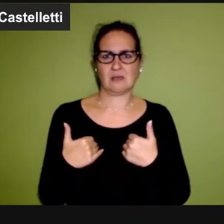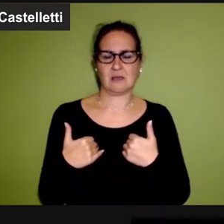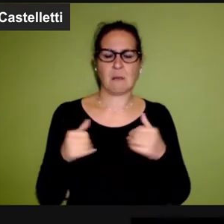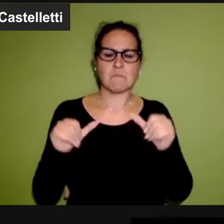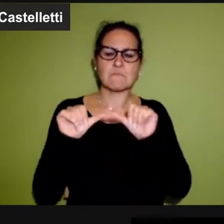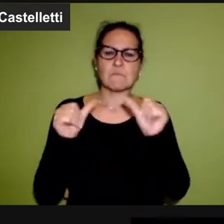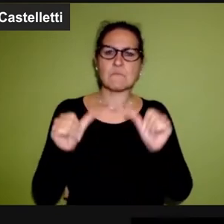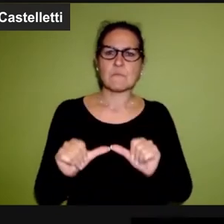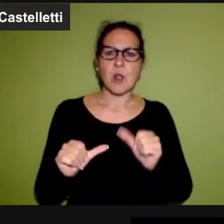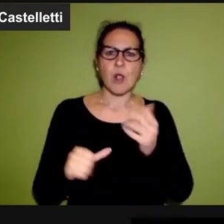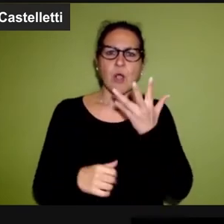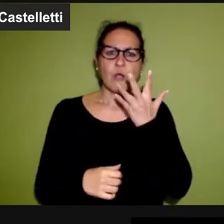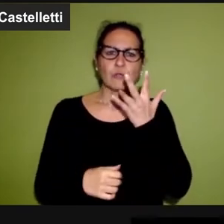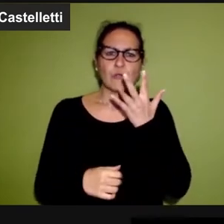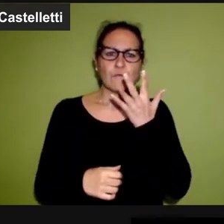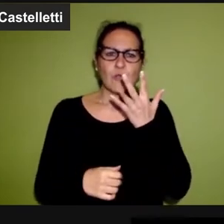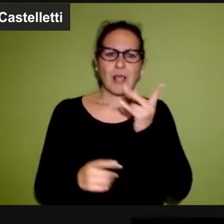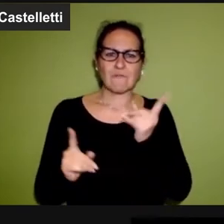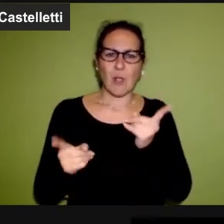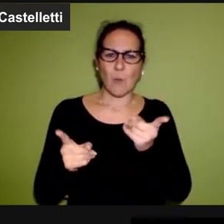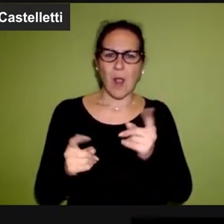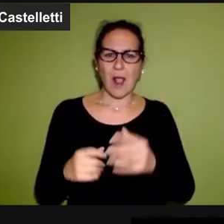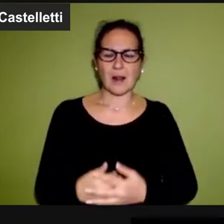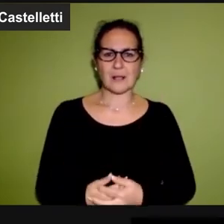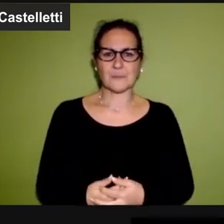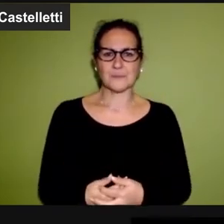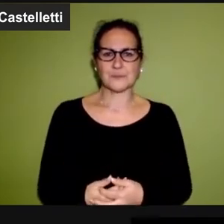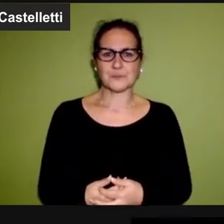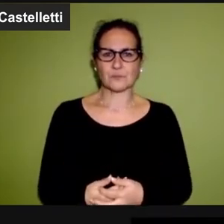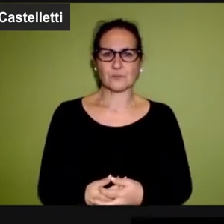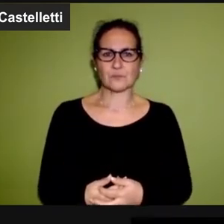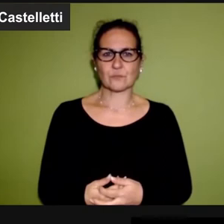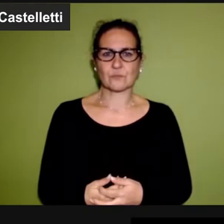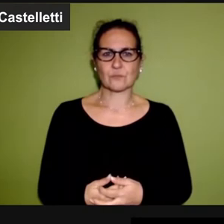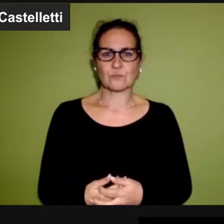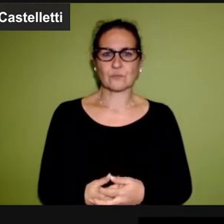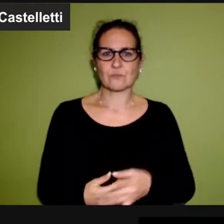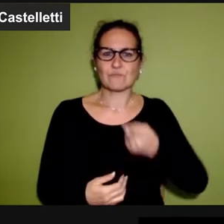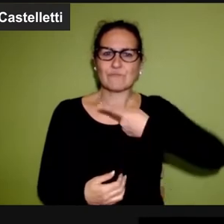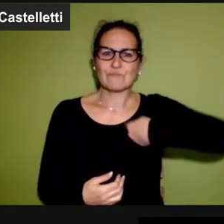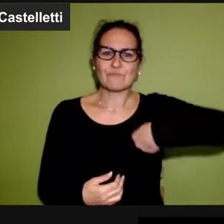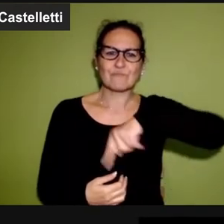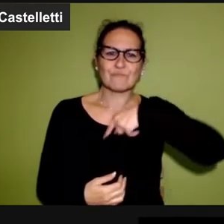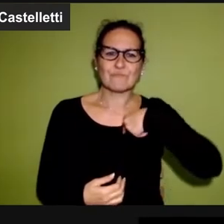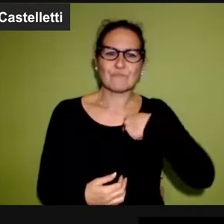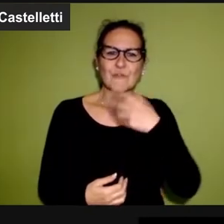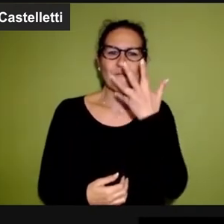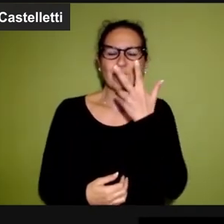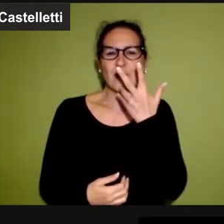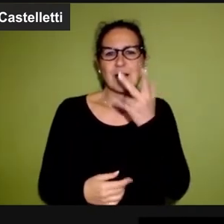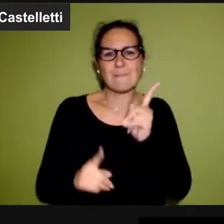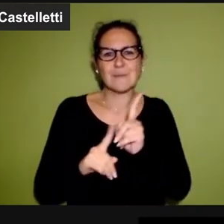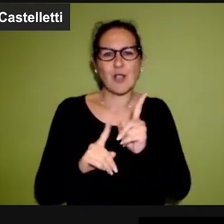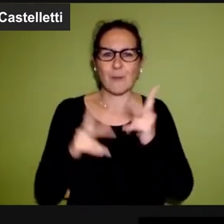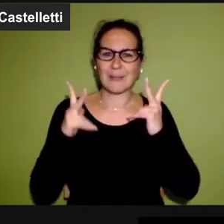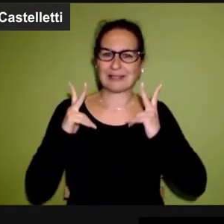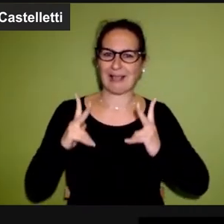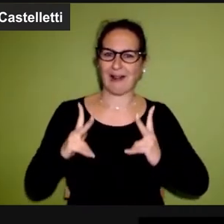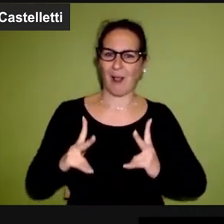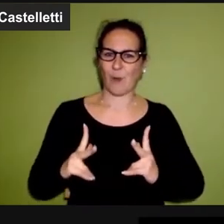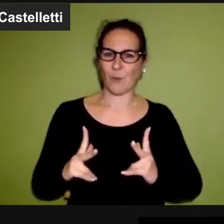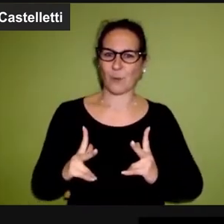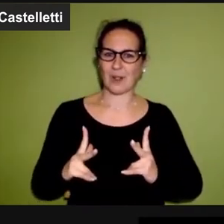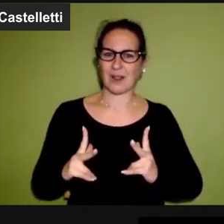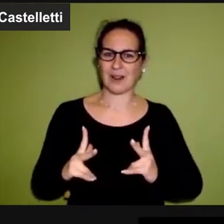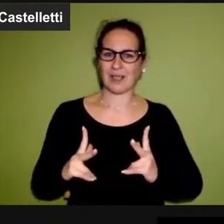nel modo in cui penso tutti noi vorremmo uscirne se ne vogliamo uscire, cioè